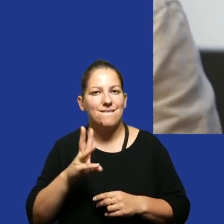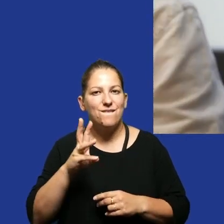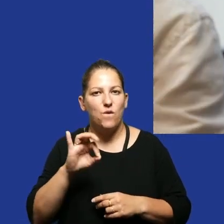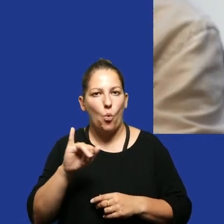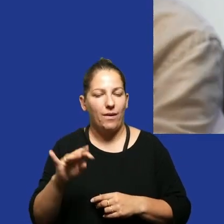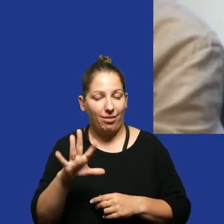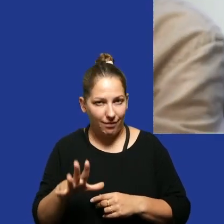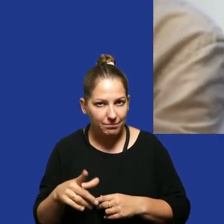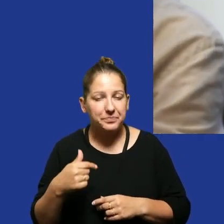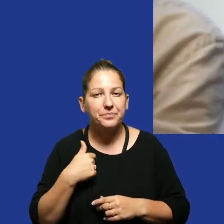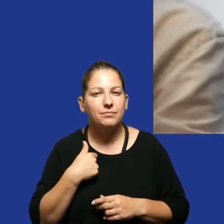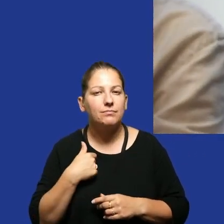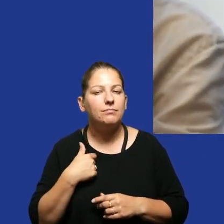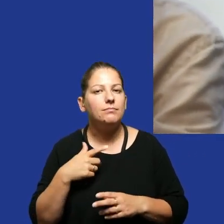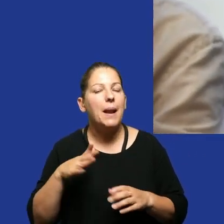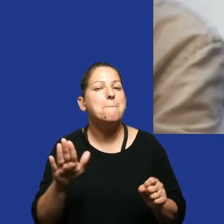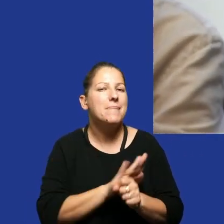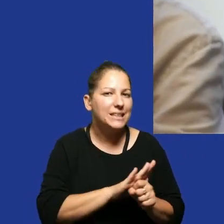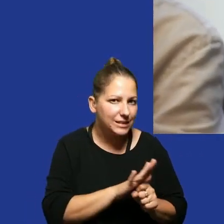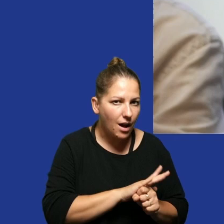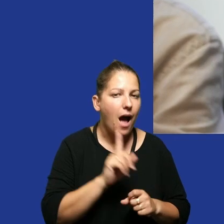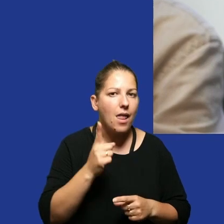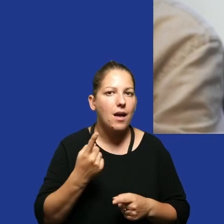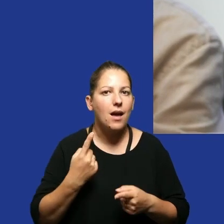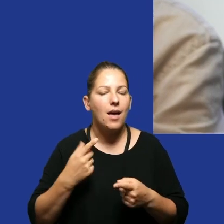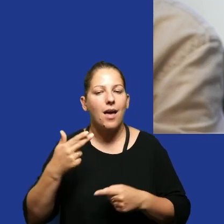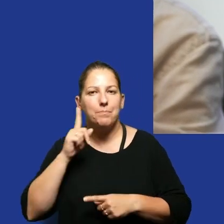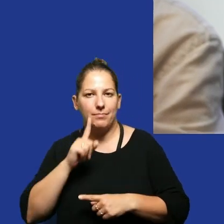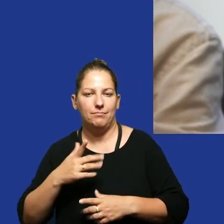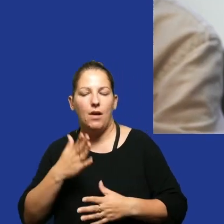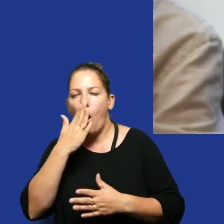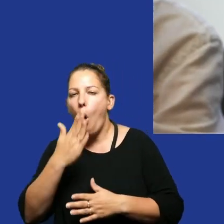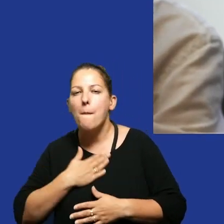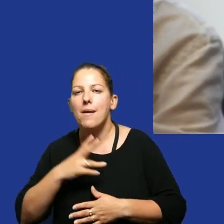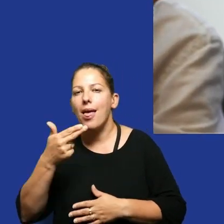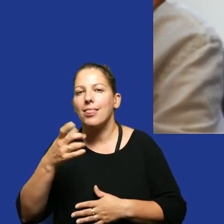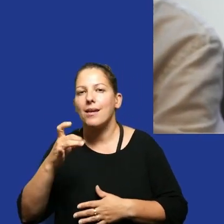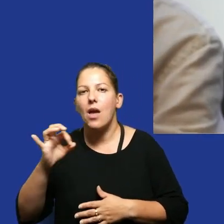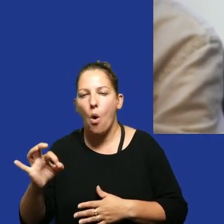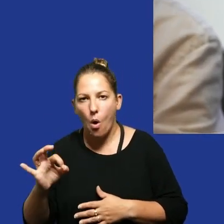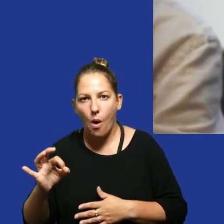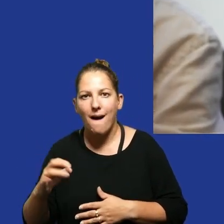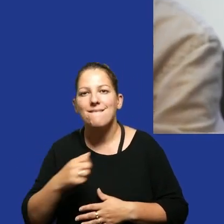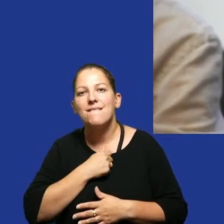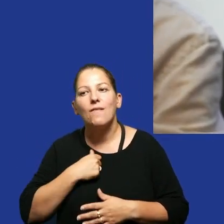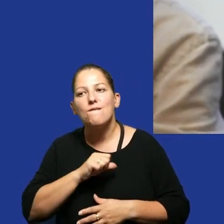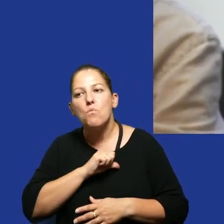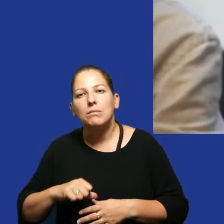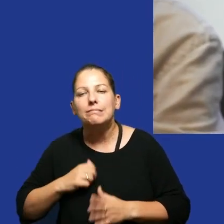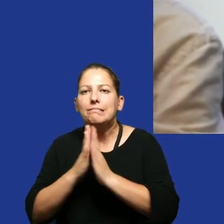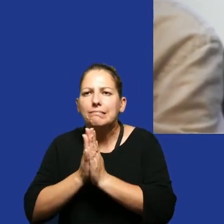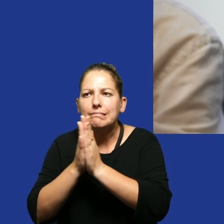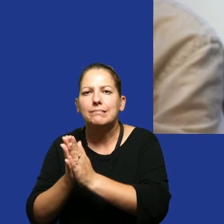Wywodzę się zawodowo z biznesu, ale hobbystycznie z NGO-sów. Sama chodziłam po warszawskich burmistrzach i